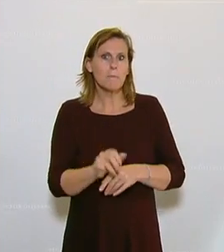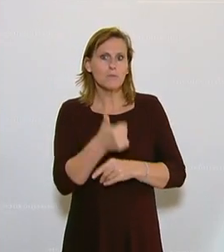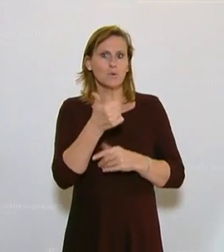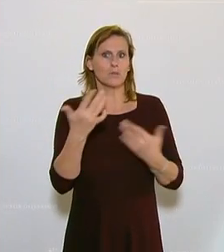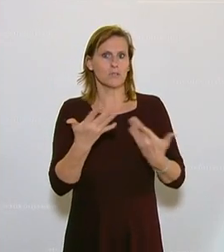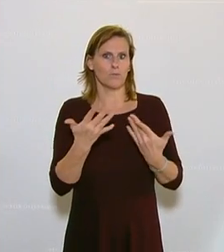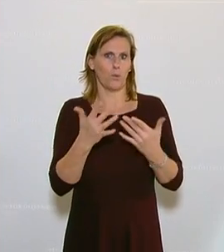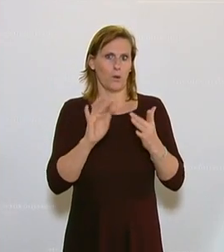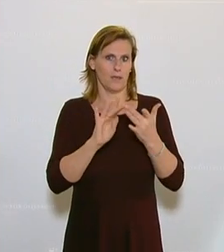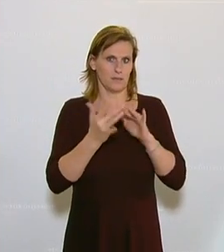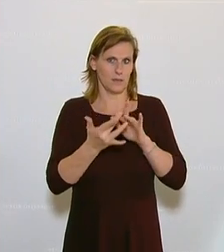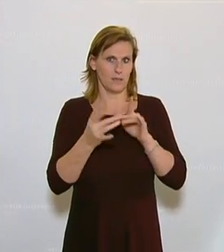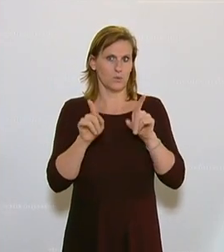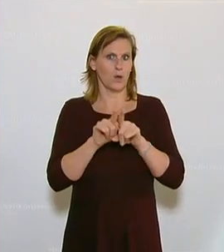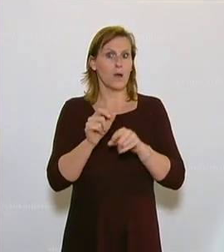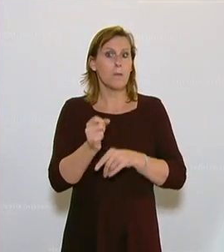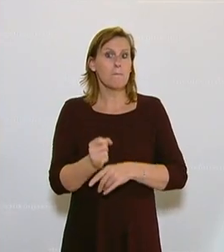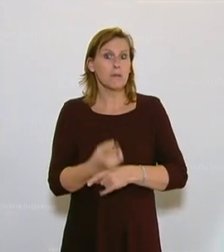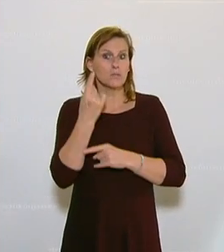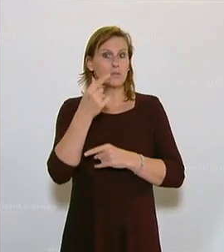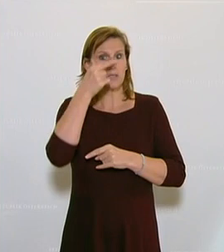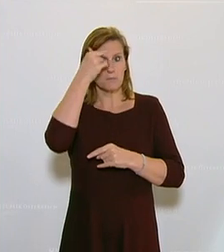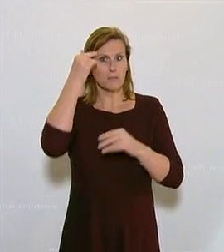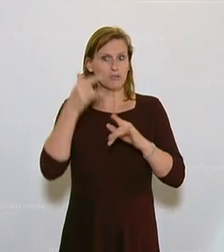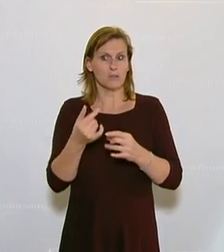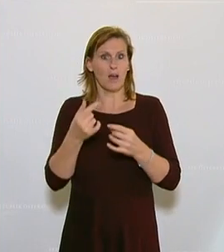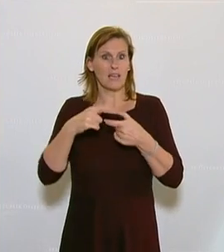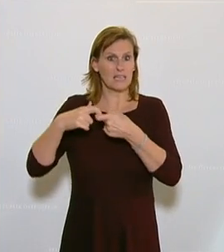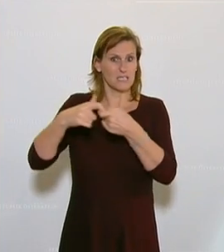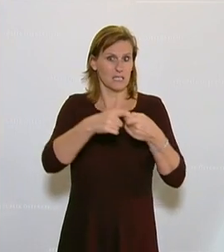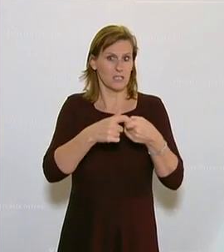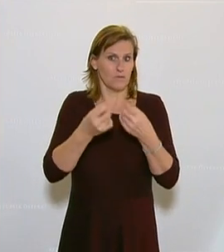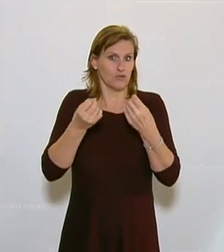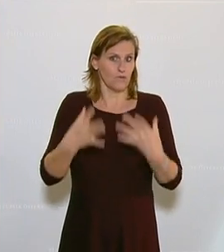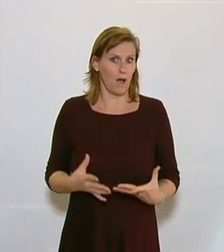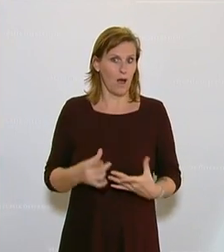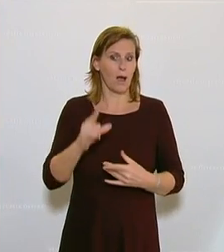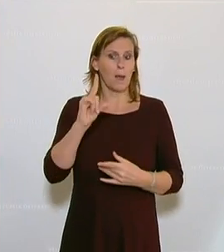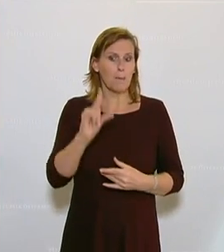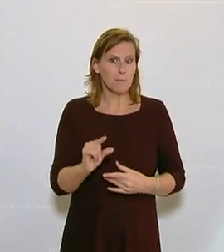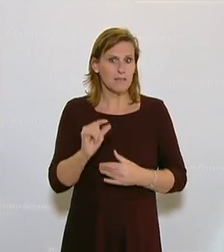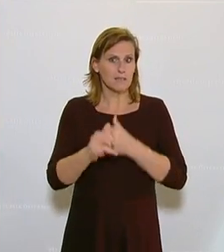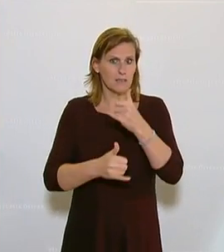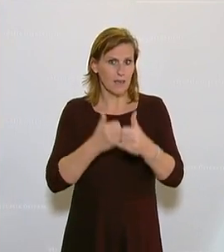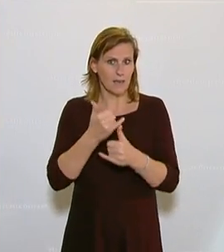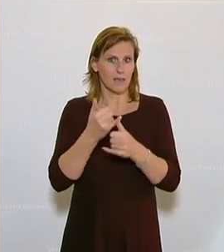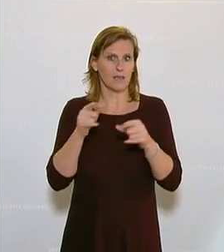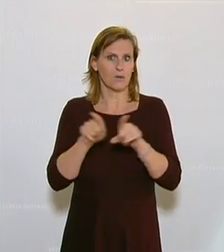Internet und ganz besonders jene Personen, die am schwächsten in der Gesellschaft sind, also Minderjährige und